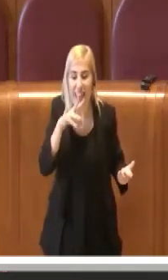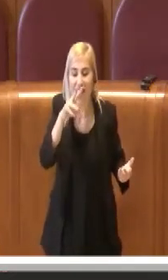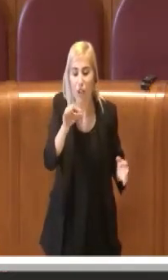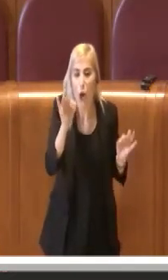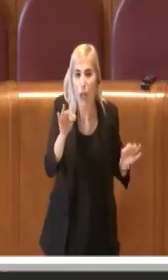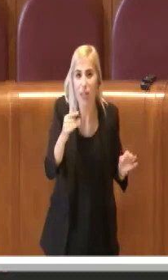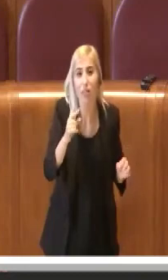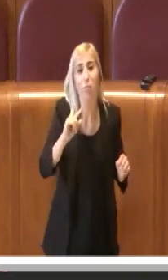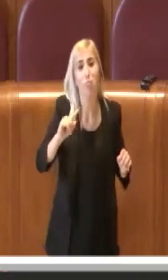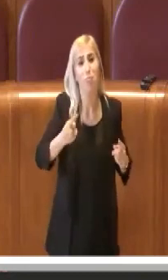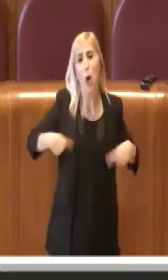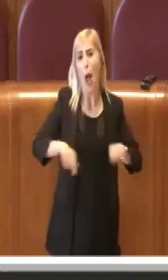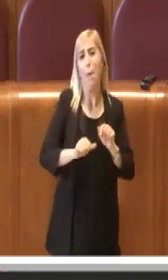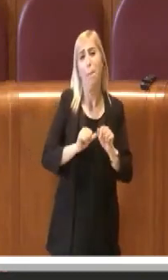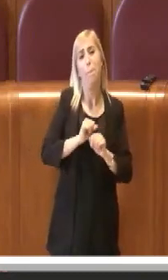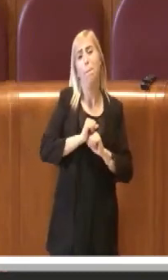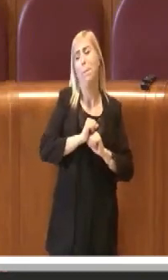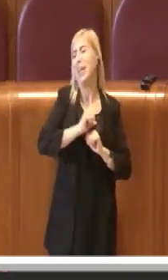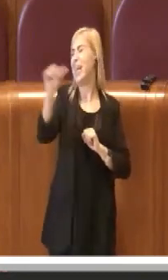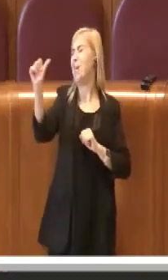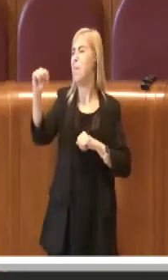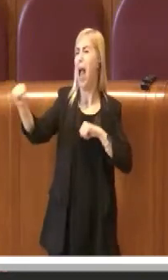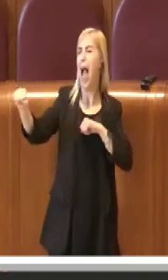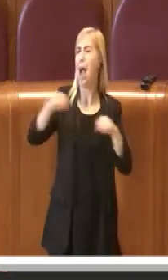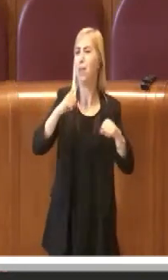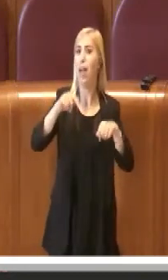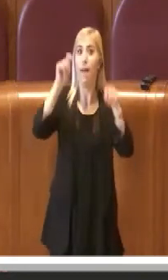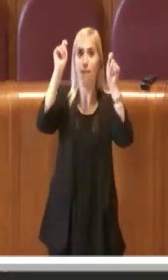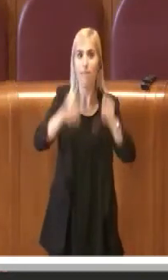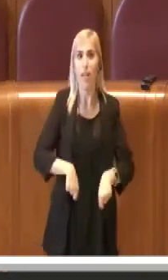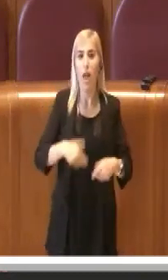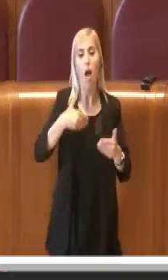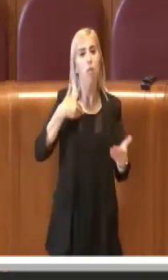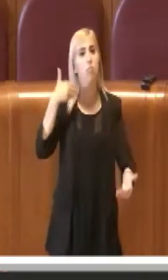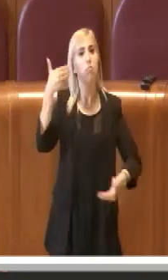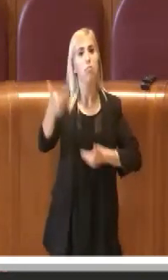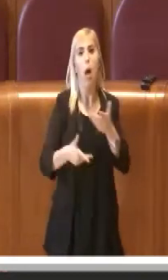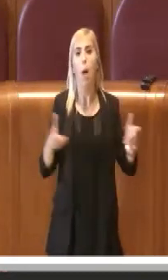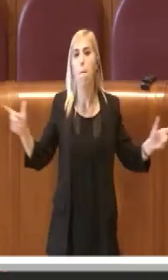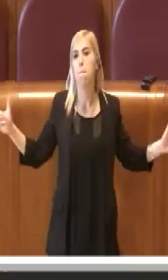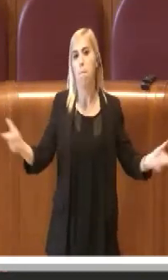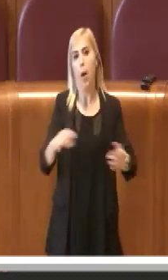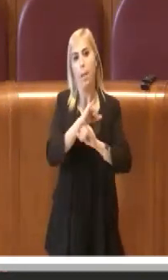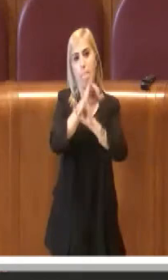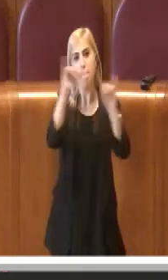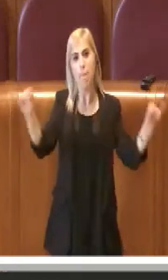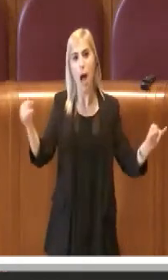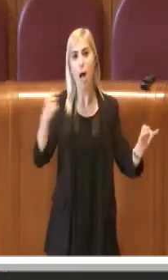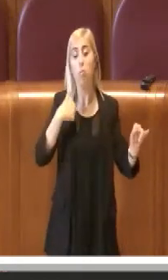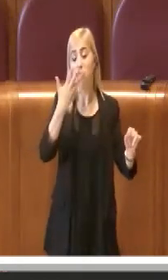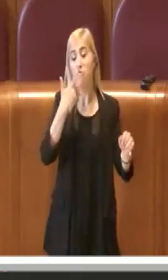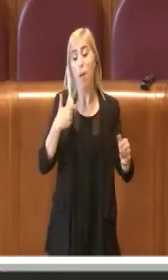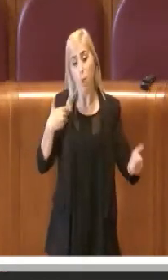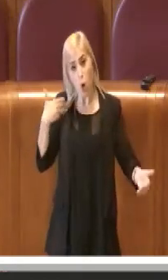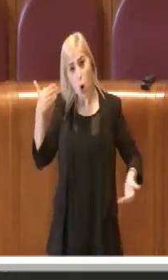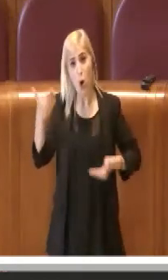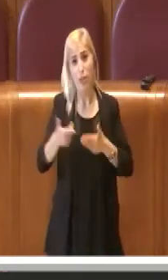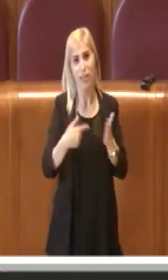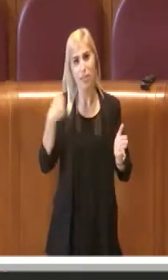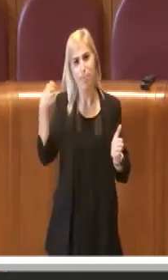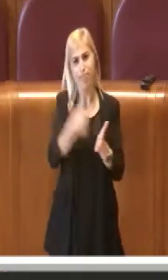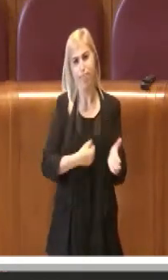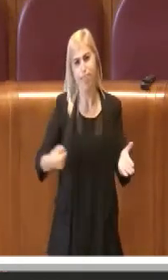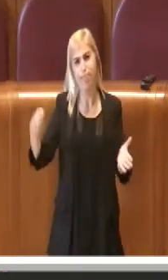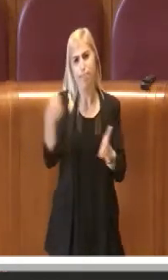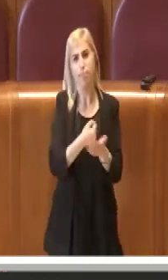amministrazione che si è attivati e da lì non ci siamo mai fermati, per cui stiamo continuando, andiamo dritti, volendo potremmo andare avanti anche senza il